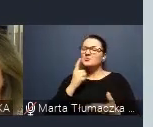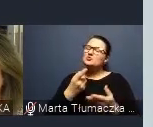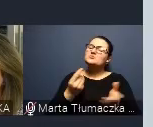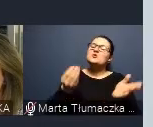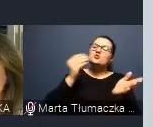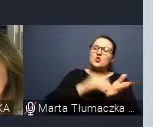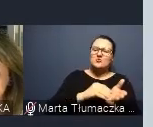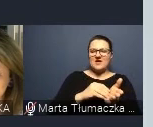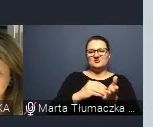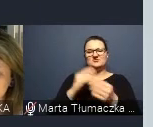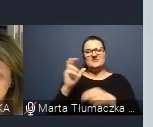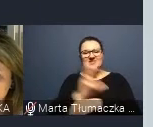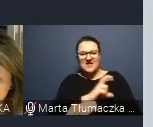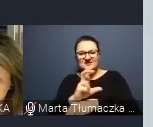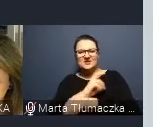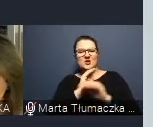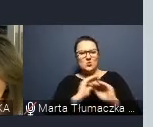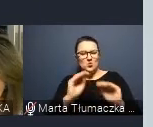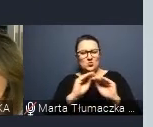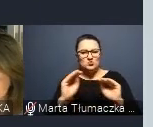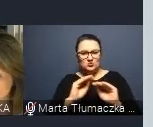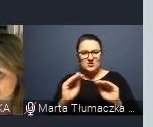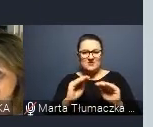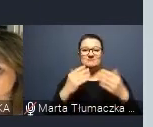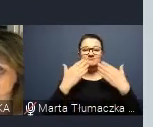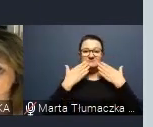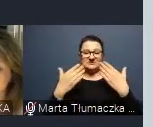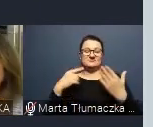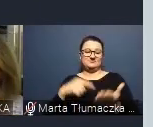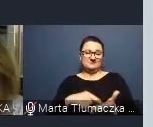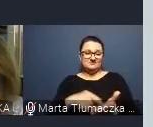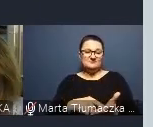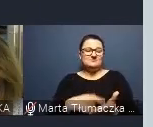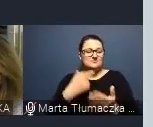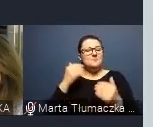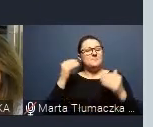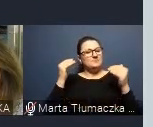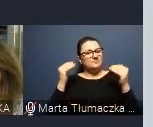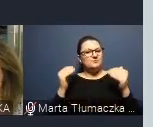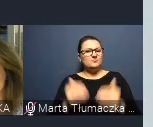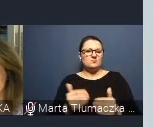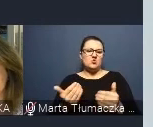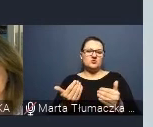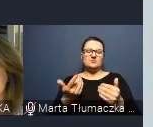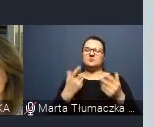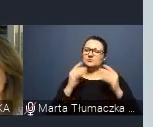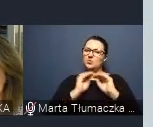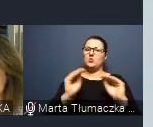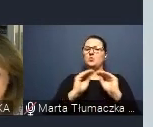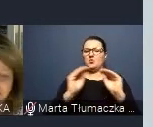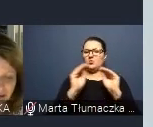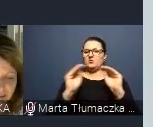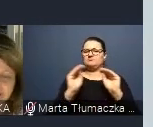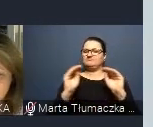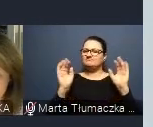techniki uczenia, które pozwolą na to, że to uczenie będzie dla dziecka